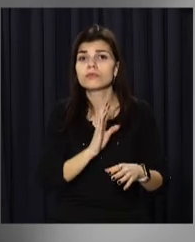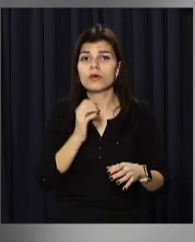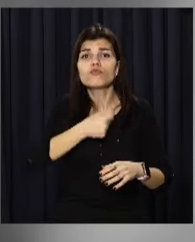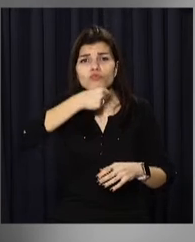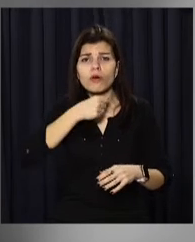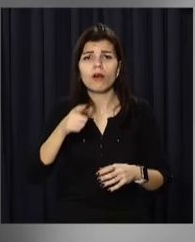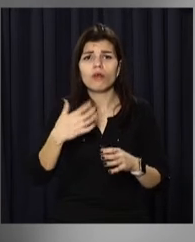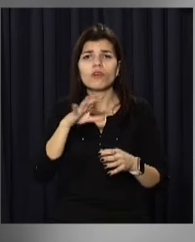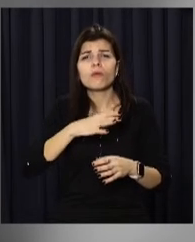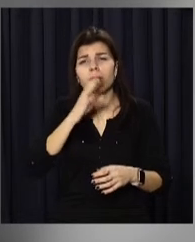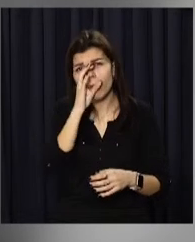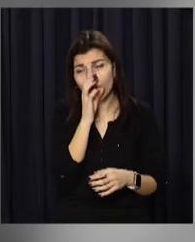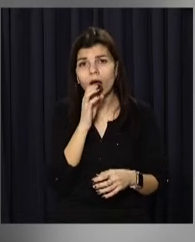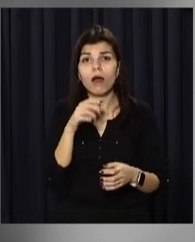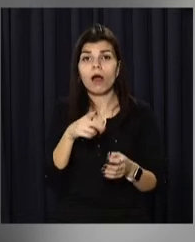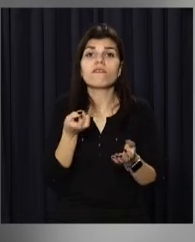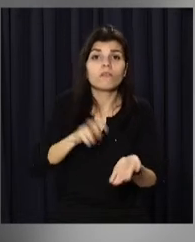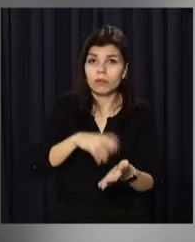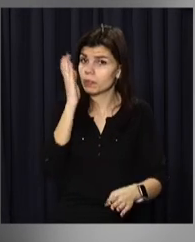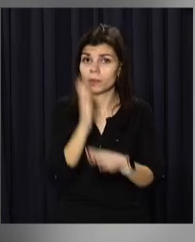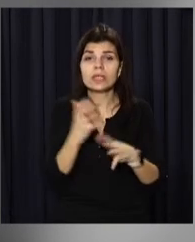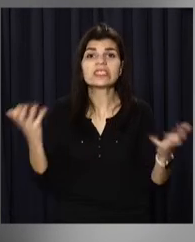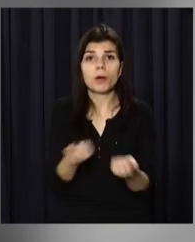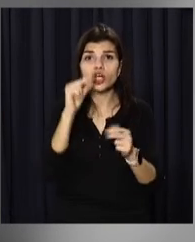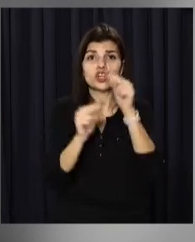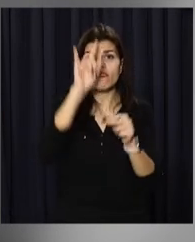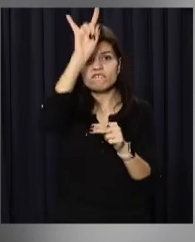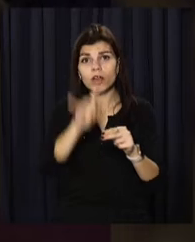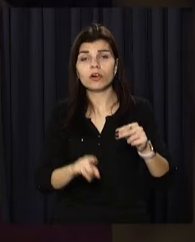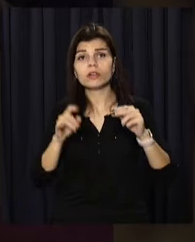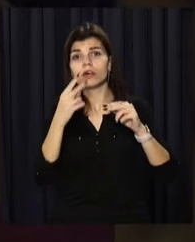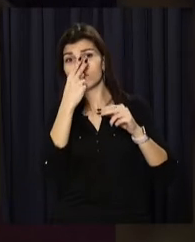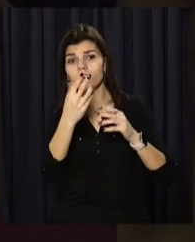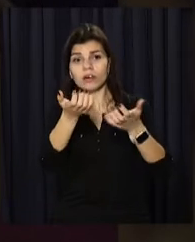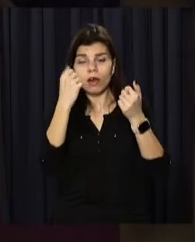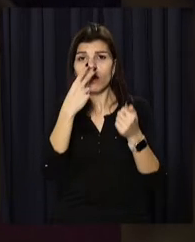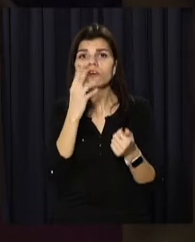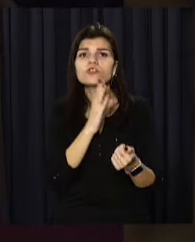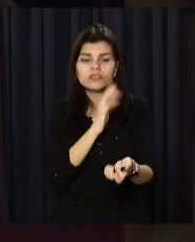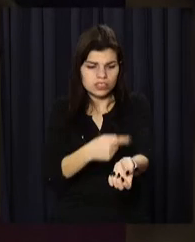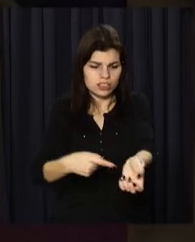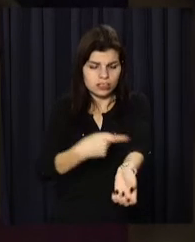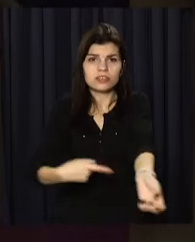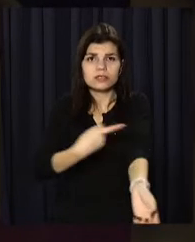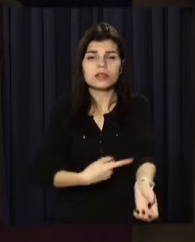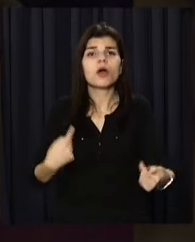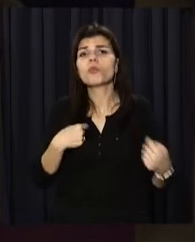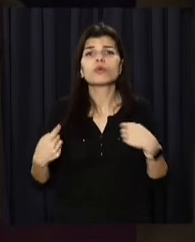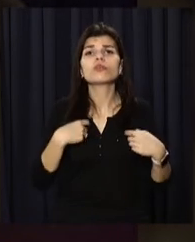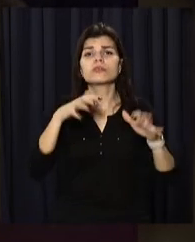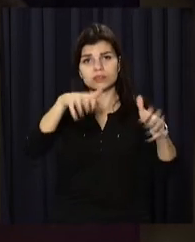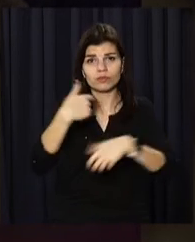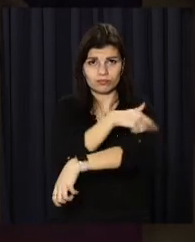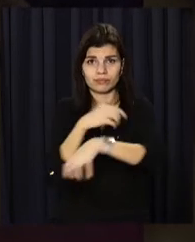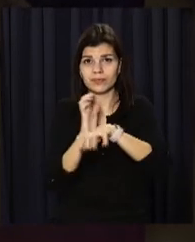а сама вона не могла підвестися. Рятувальники витягли жінку через вікно, на її руках виявили порізи. Постраждалу забрали